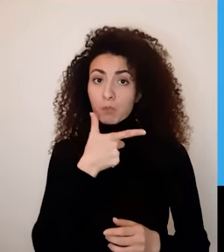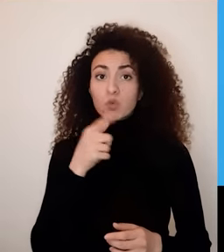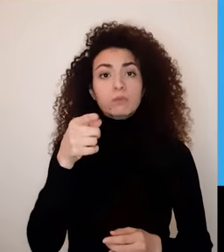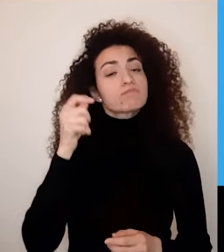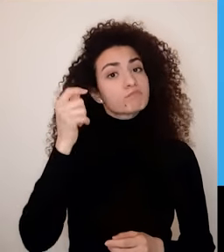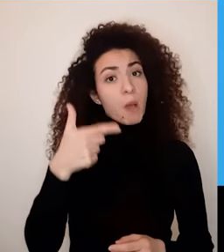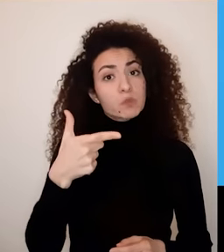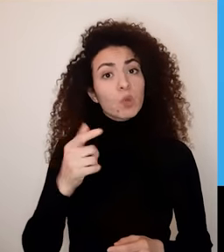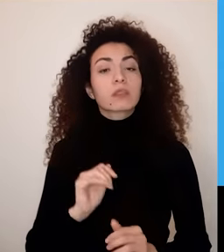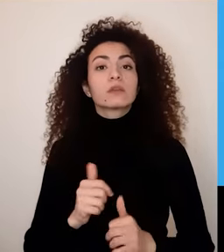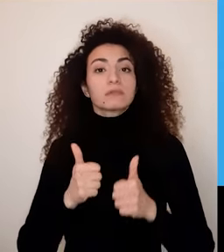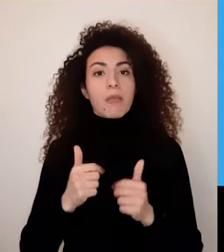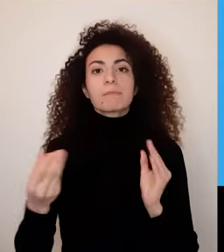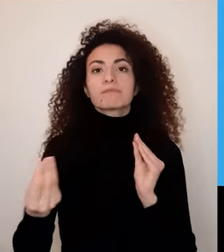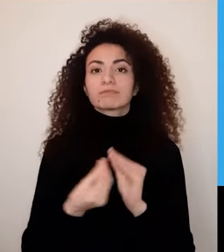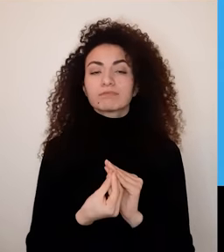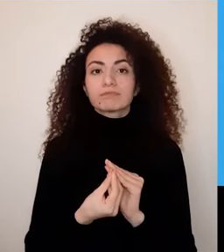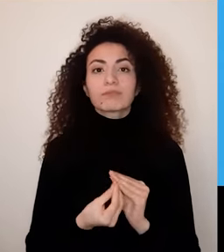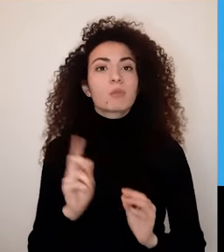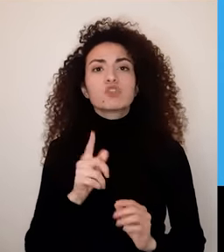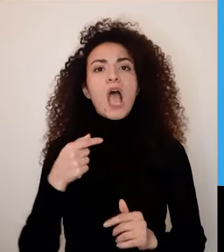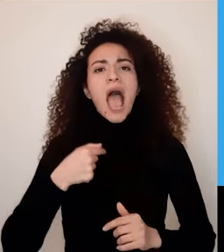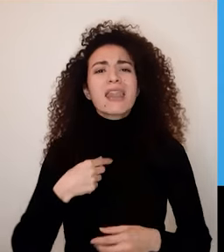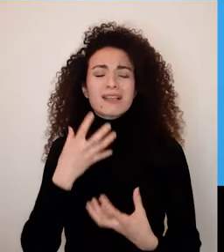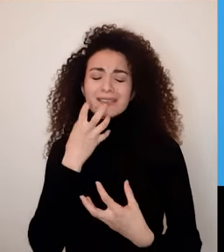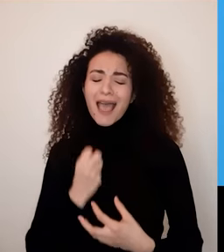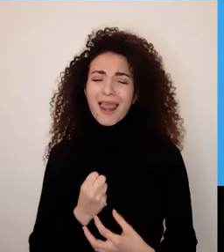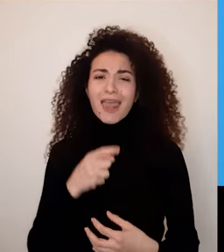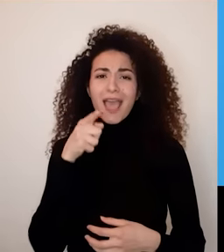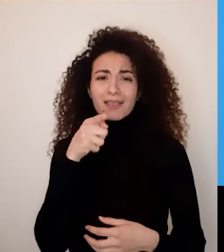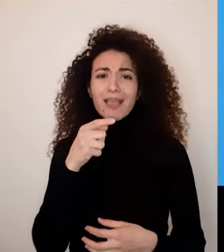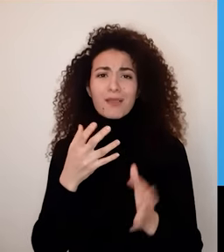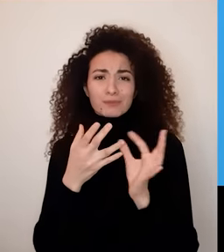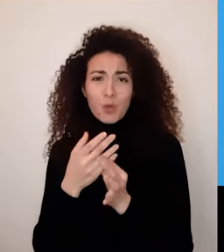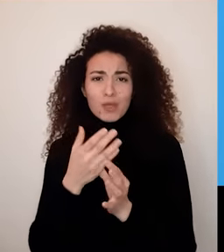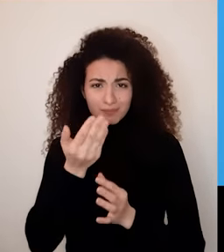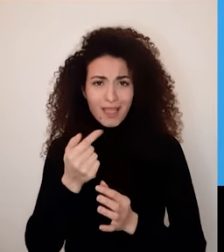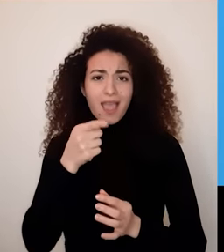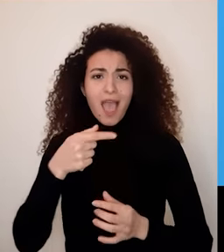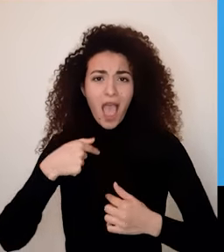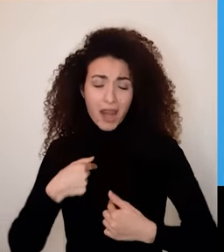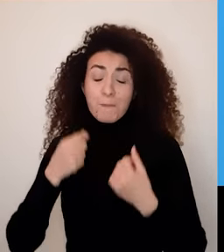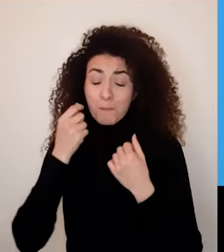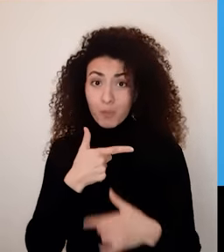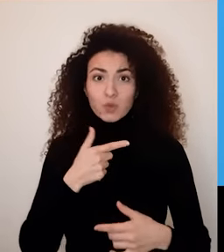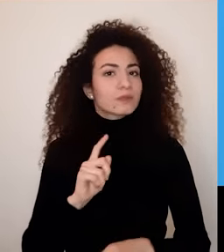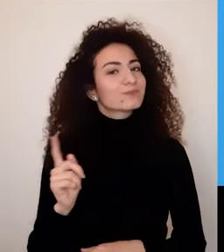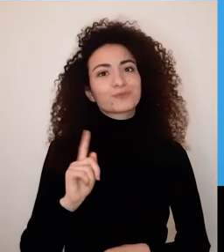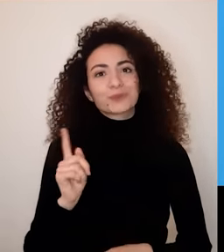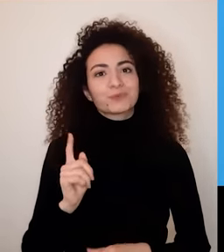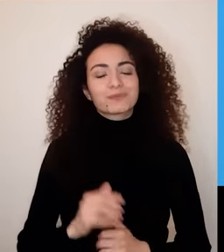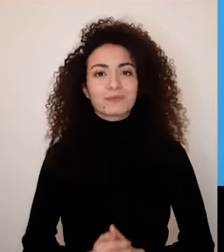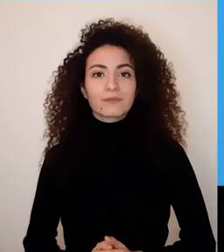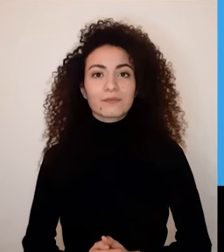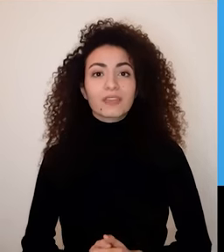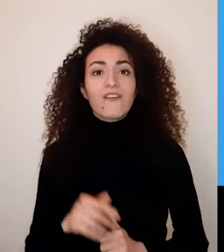انتظاراته تجاه الشريك لابد أن تكون واقعية وملموسة ما تنطلق من المبدأ أنه أنت من حيخليني سعيد ورح